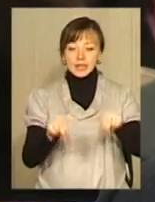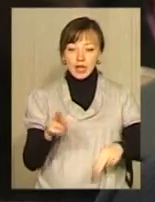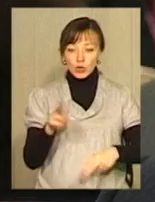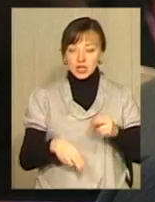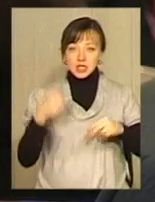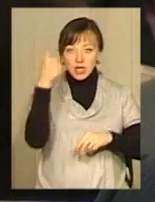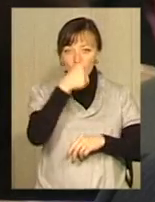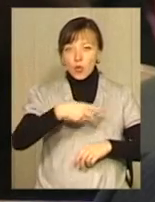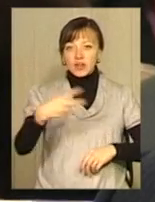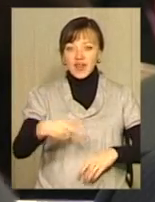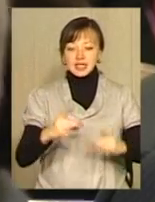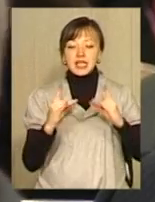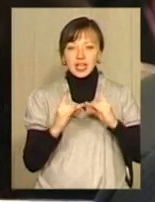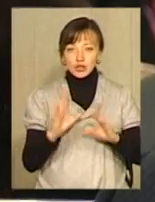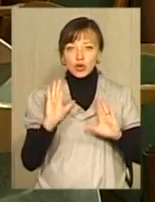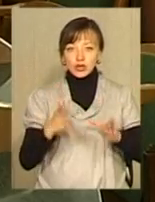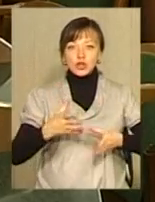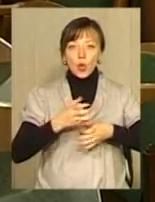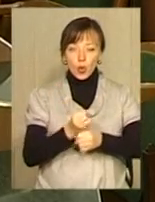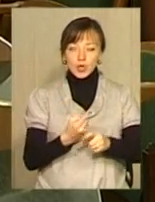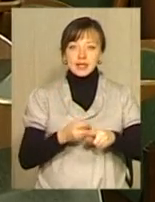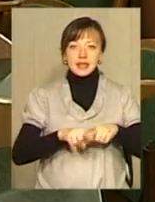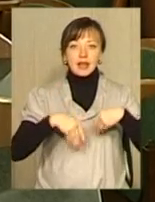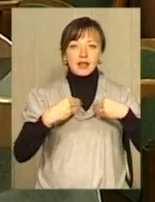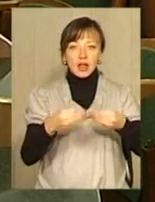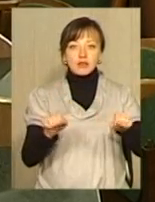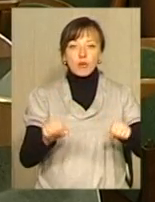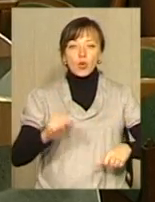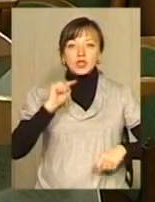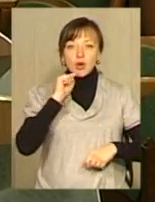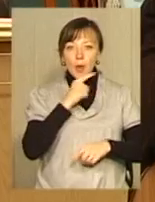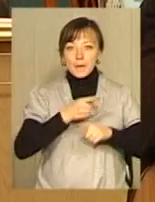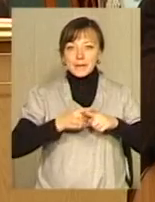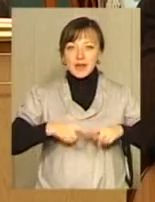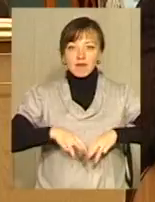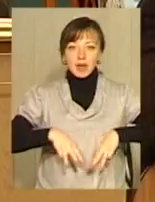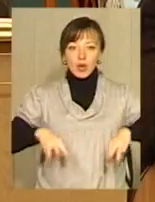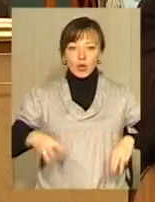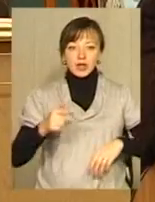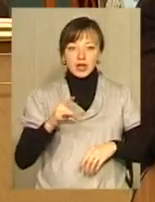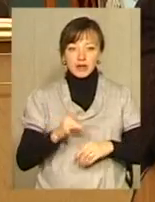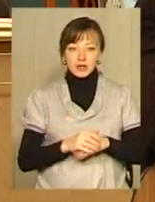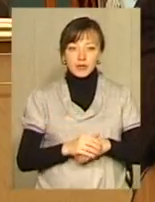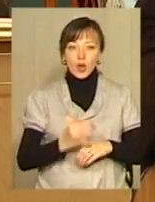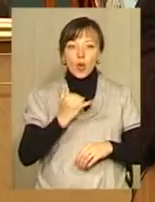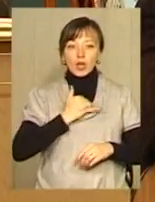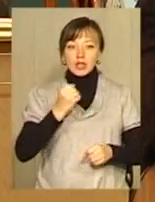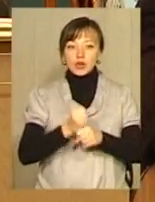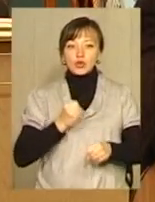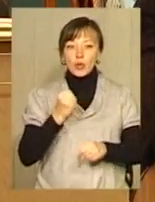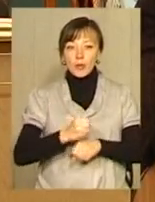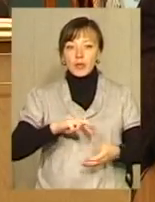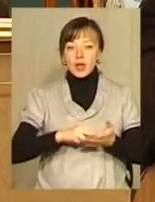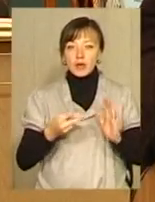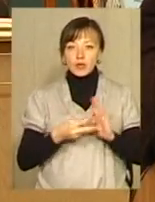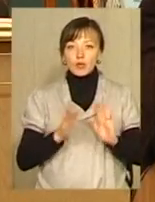20 ліжок у медичному закладі таки скоротять. Це дасть змогу зекономити півмільйона гривень. У нас розроблені плани. Всього